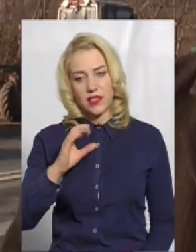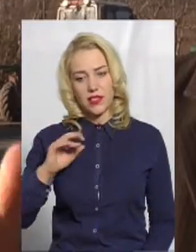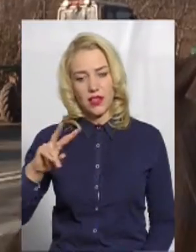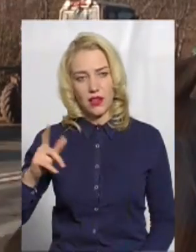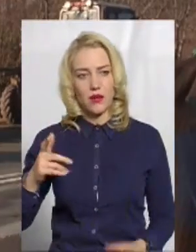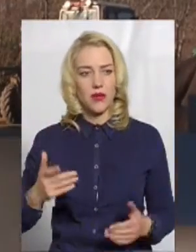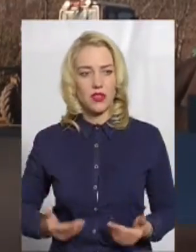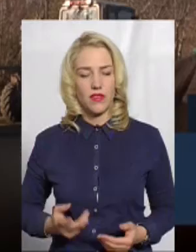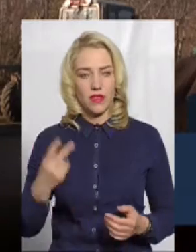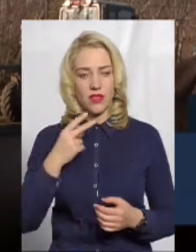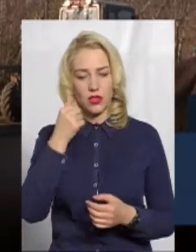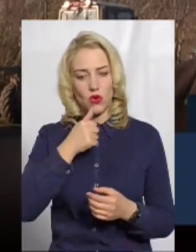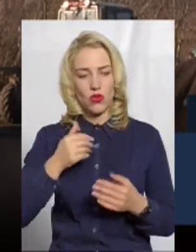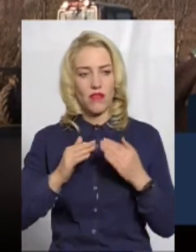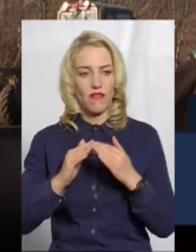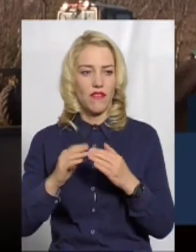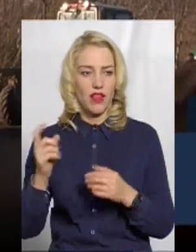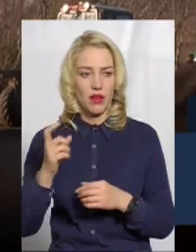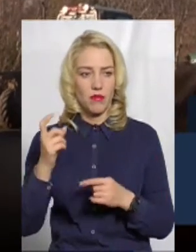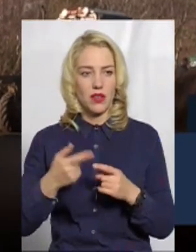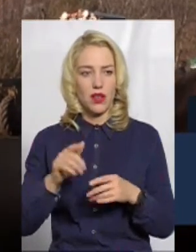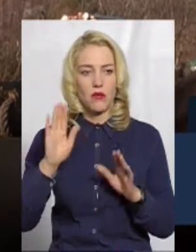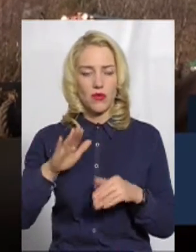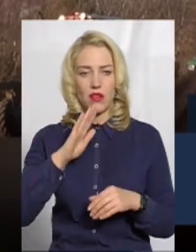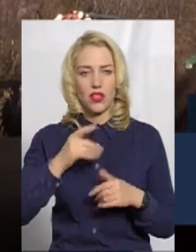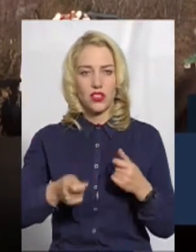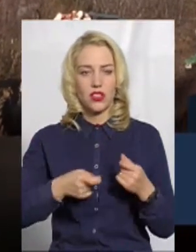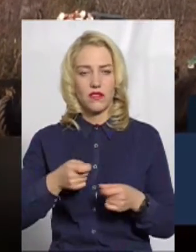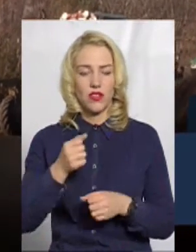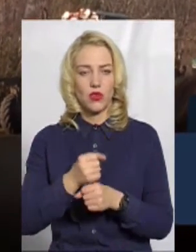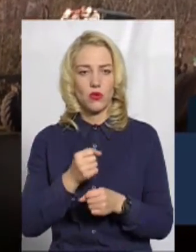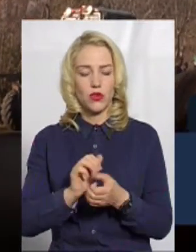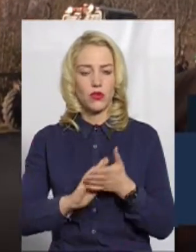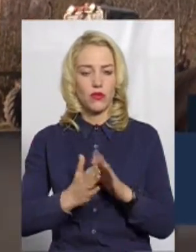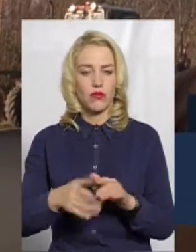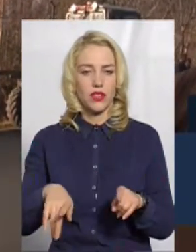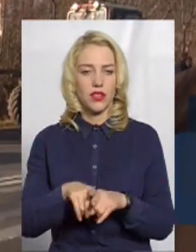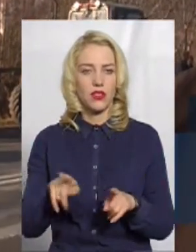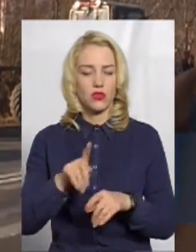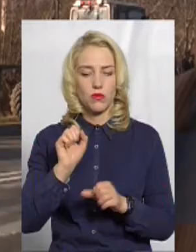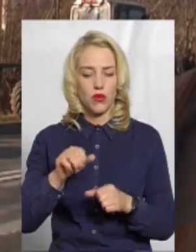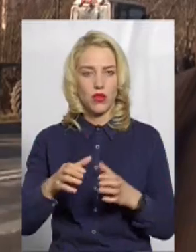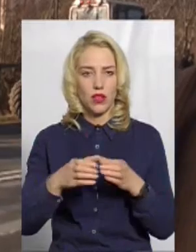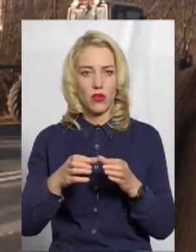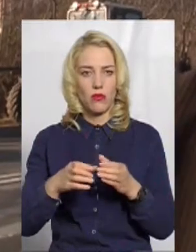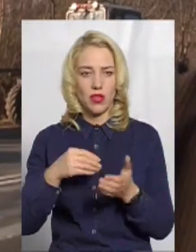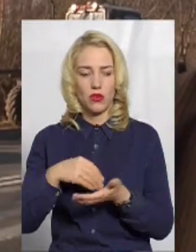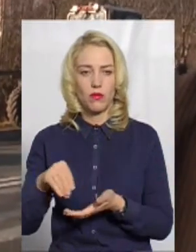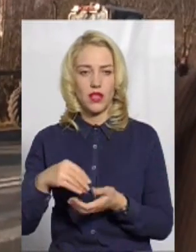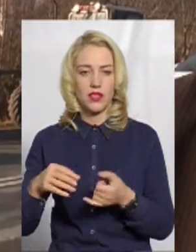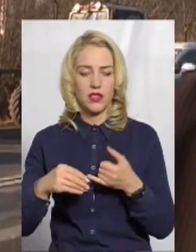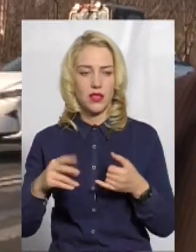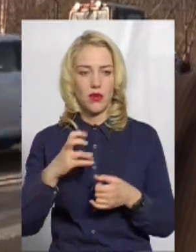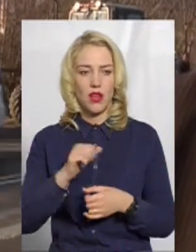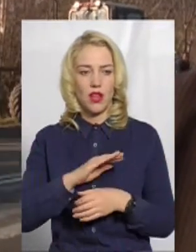фермером. «Пускай наші керівники державні роблять умови такі, щоб могли громади купляти землю, а не